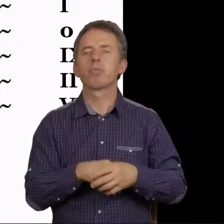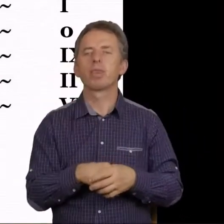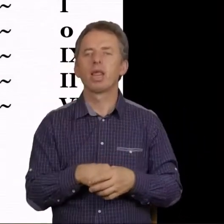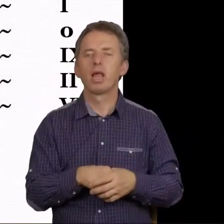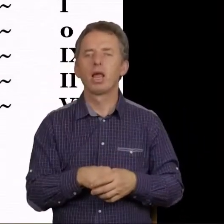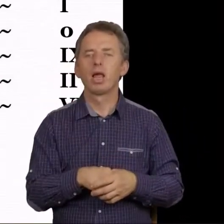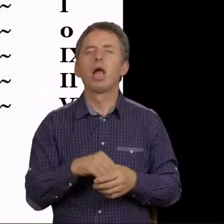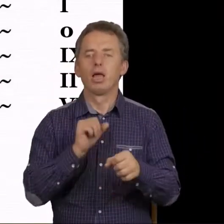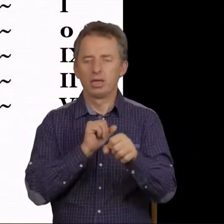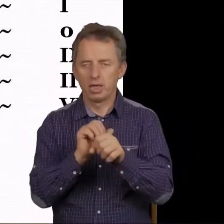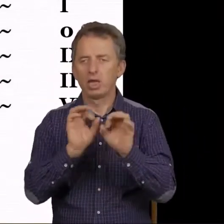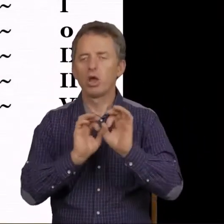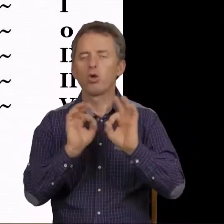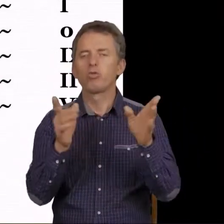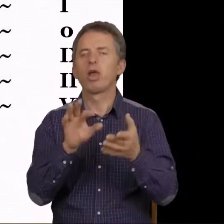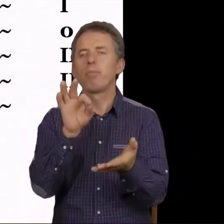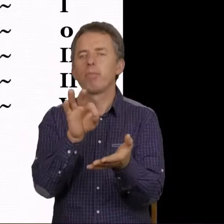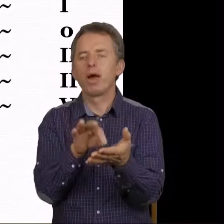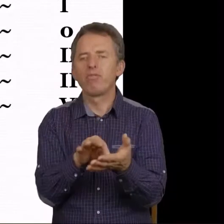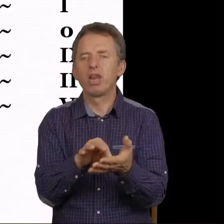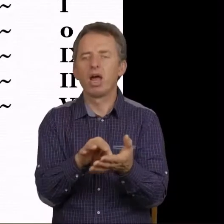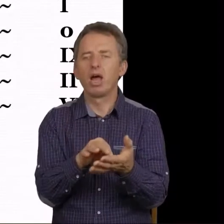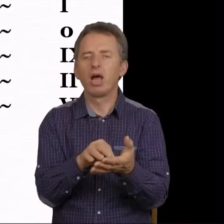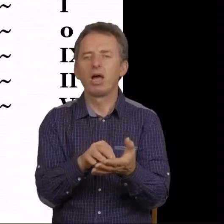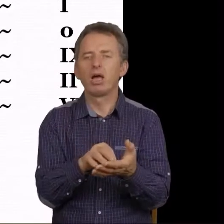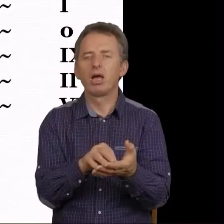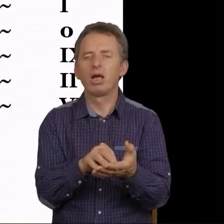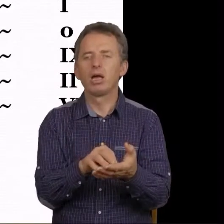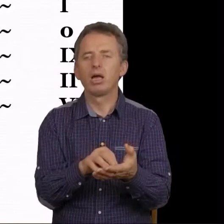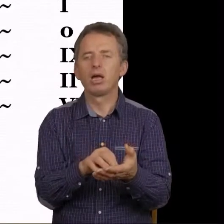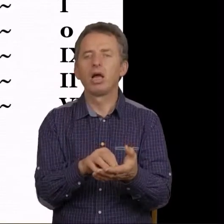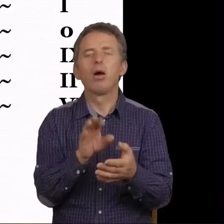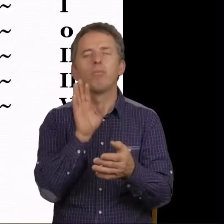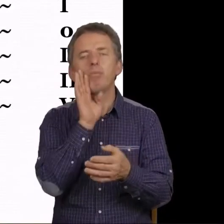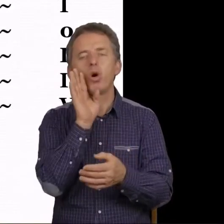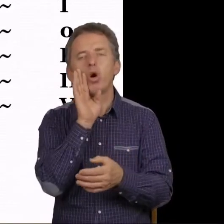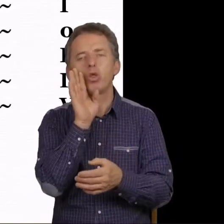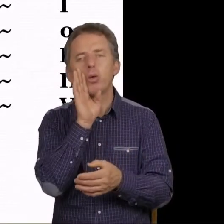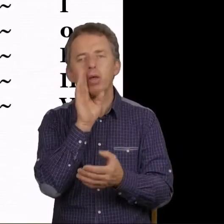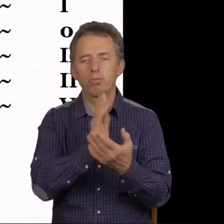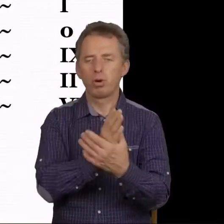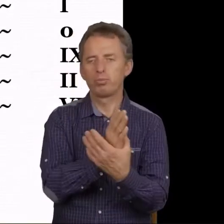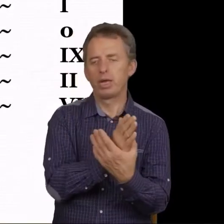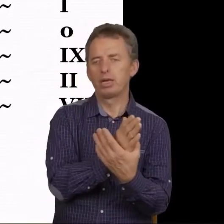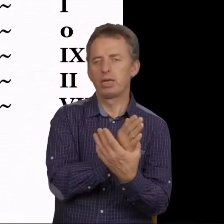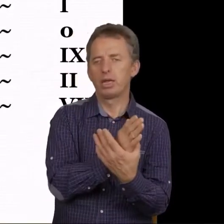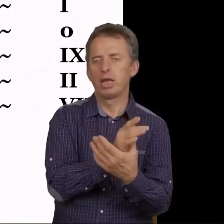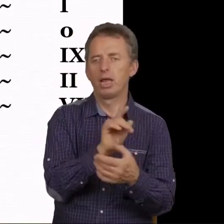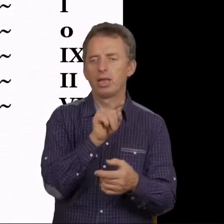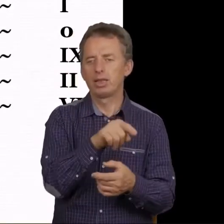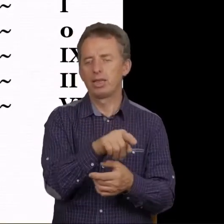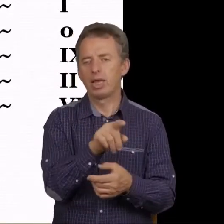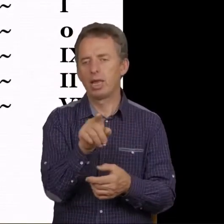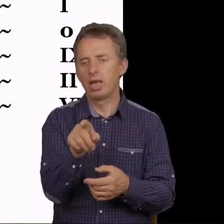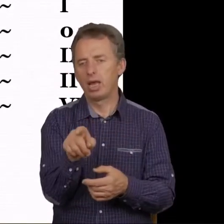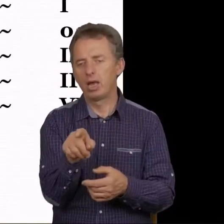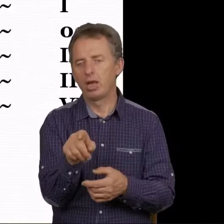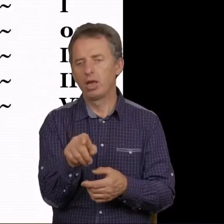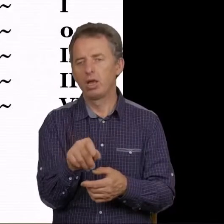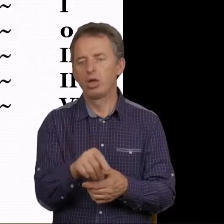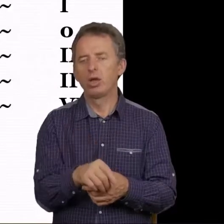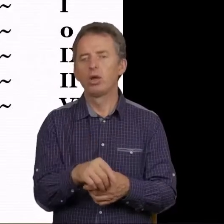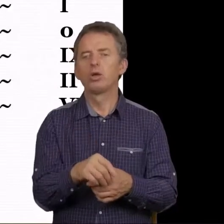Jest oczywiście pewna, są pewne podobieństwa pomiędzy tymi siedmiona,